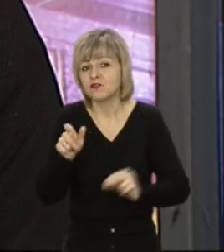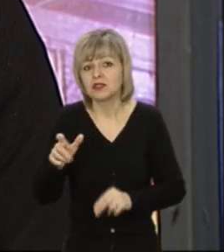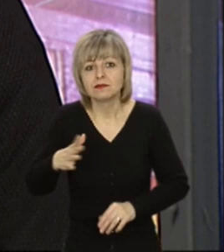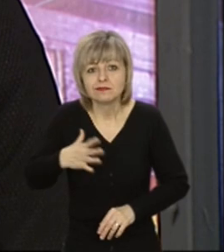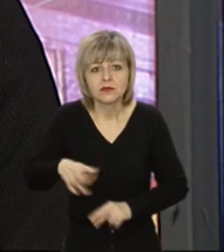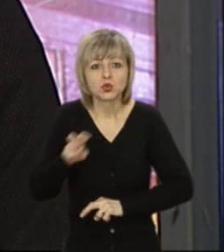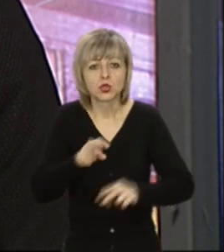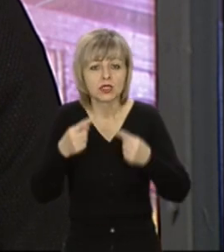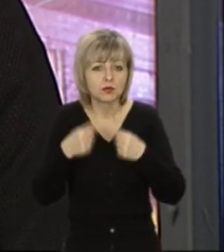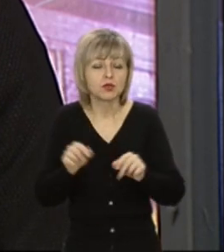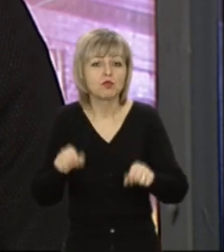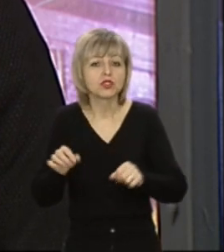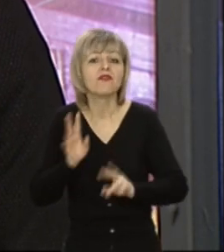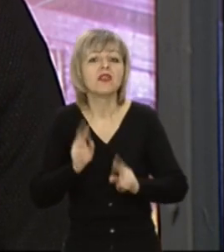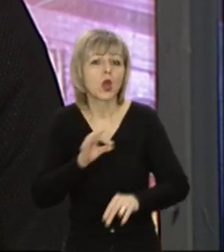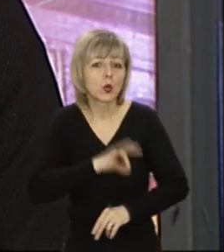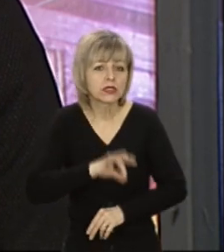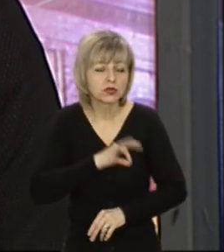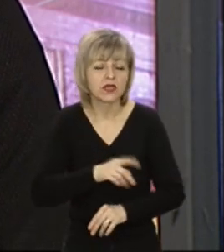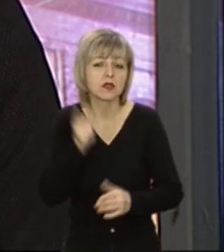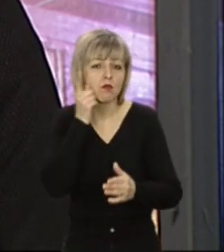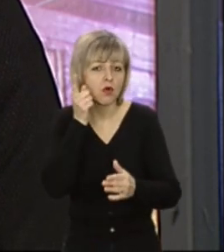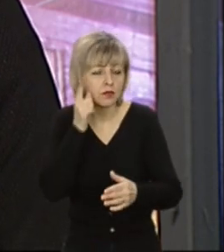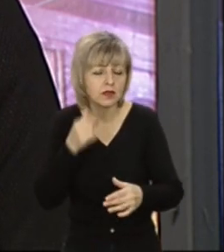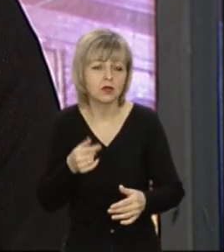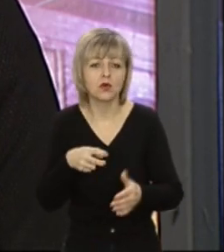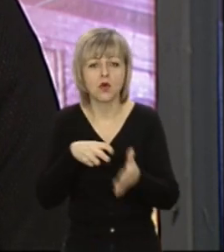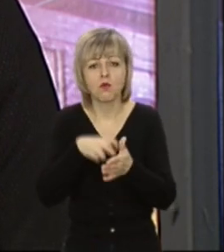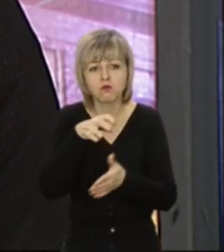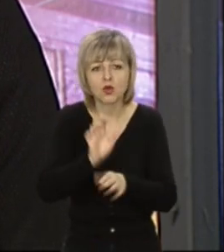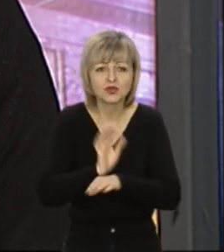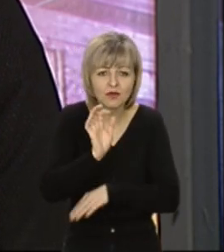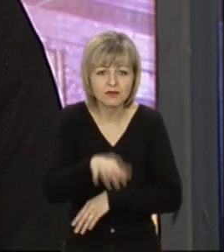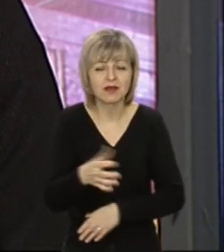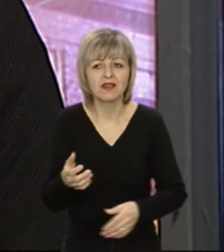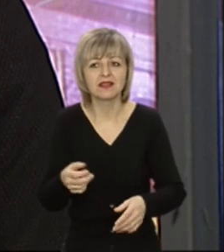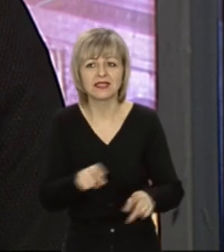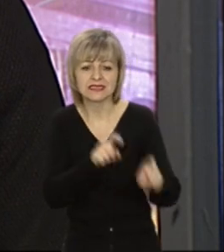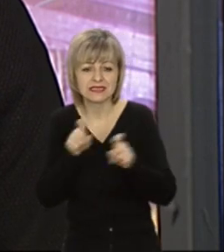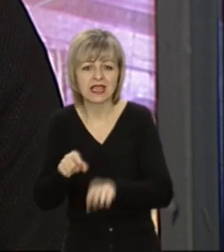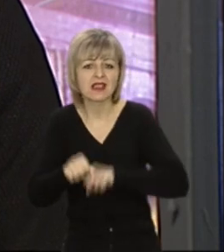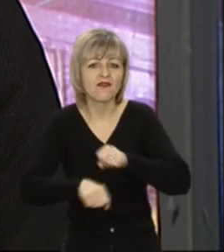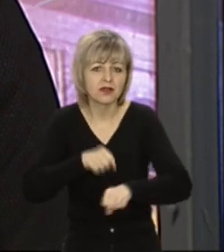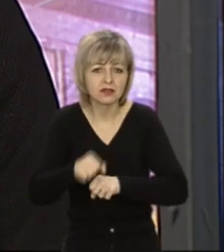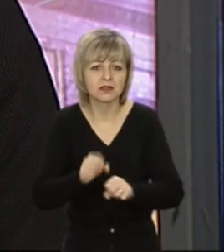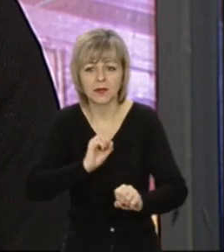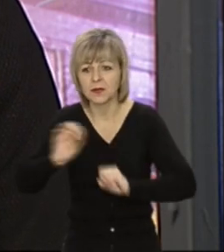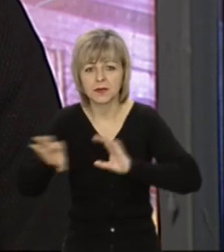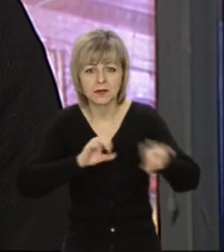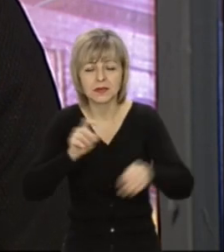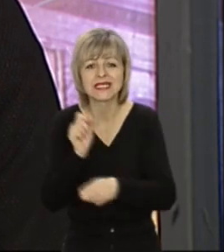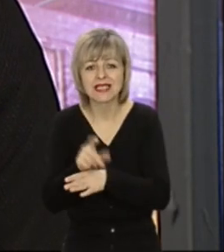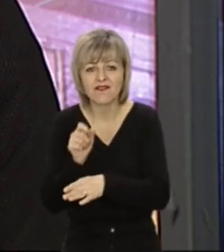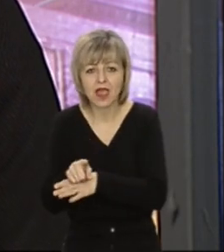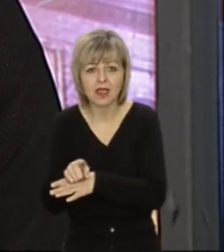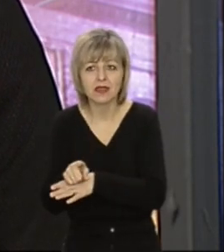шукати інші шляхи, користуватися мобільним зв'язком, поштою відправляти, сідати на велосипеди і завозити завдання